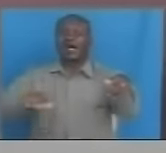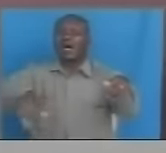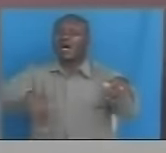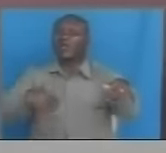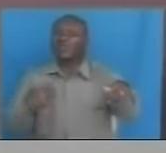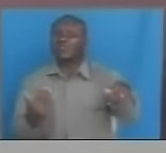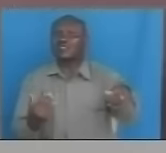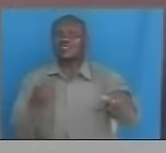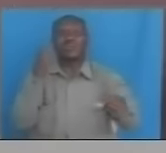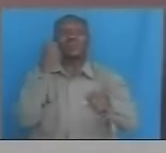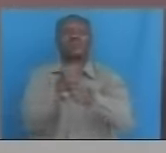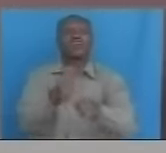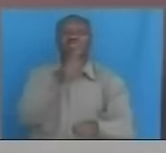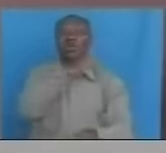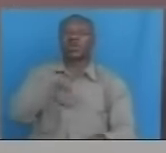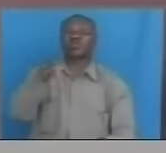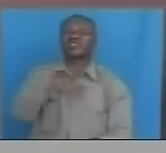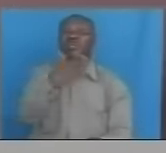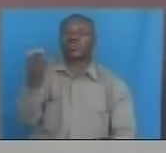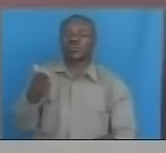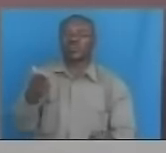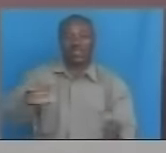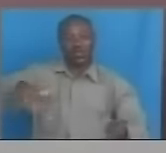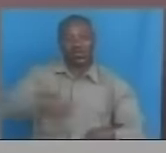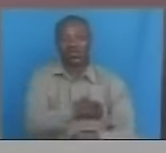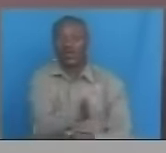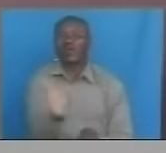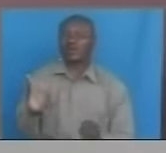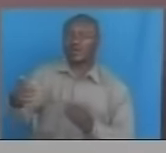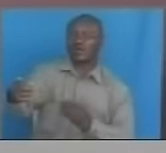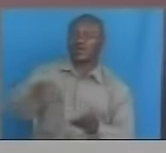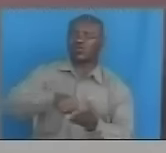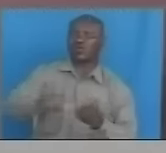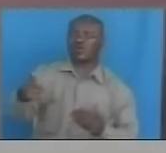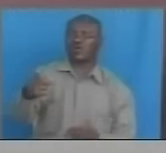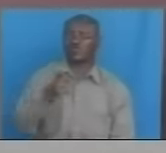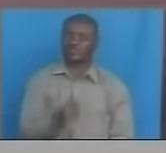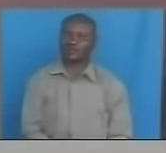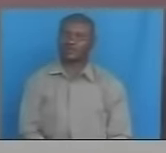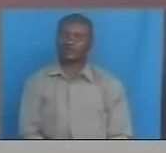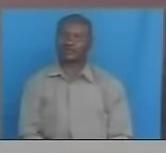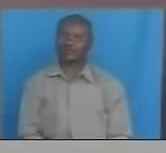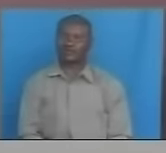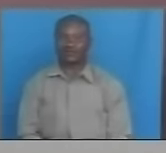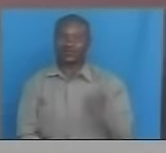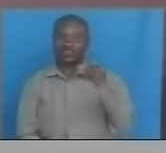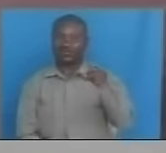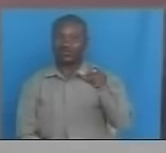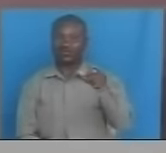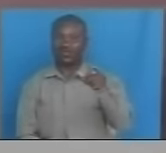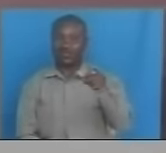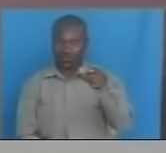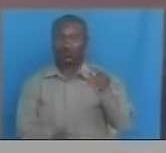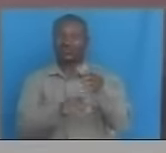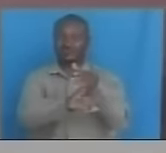kufanya kosa la aina yoyote Lakuto kulipa kodi Au kukwepa kulipa kodi Kuyo ndiyo